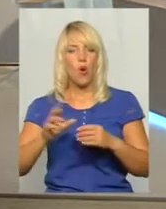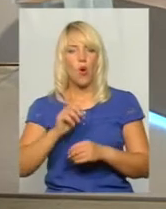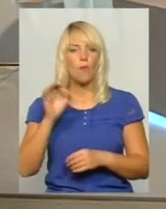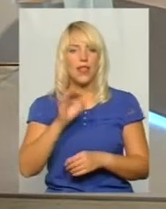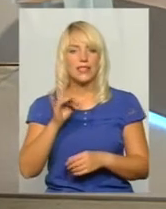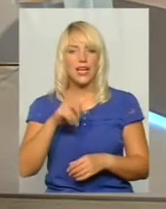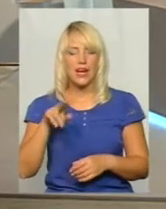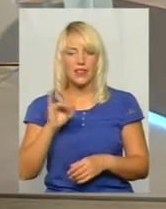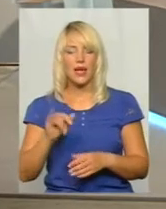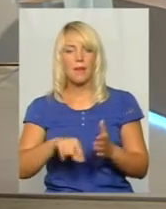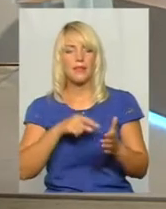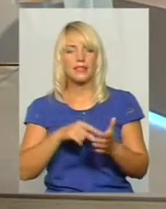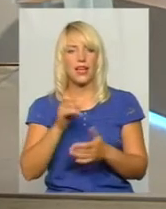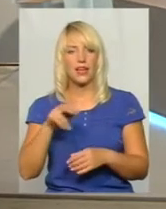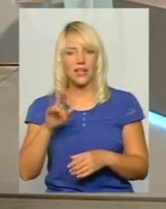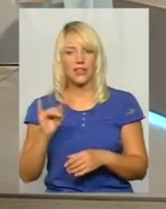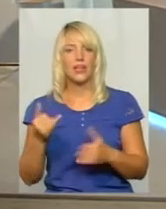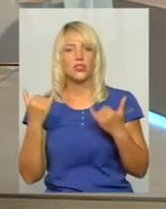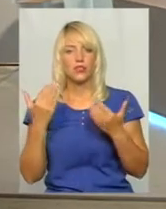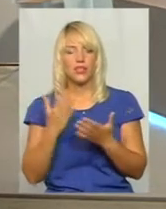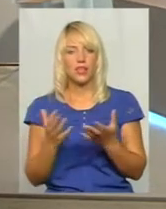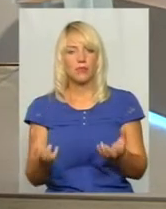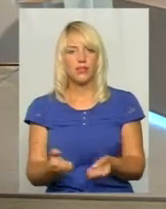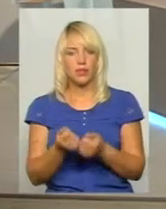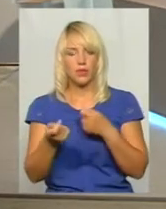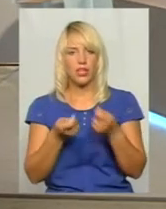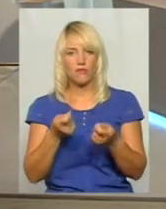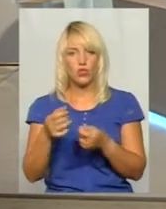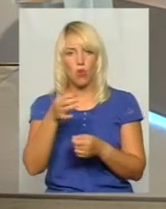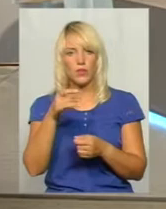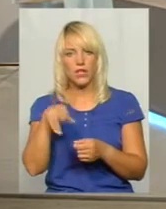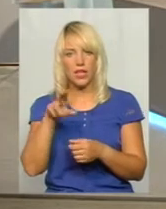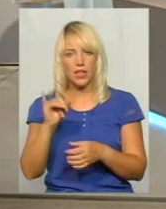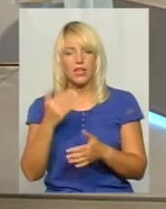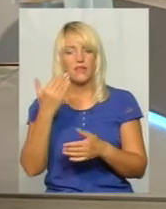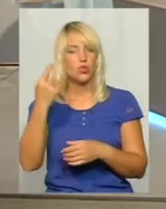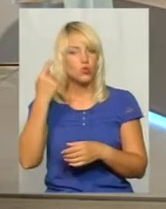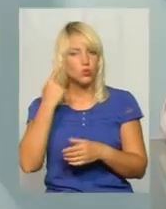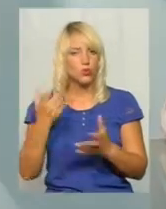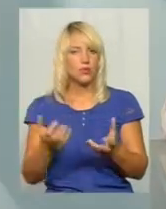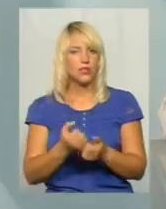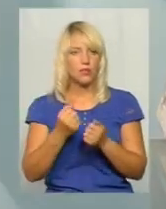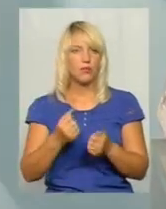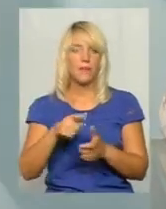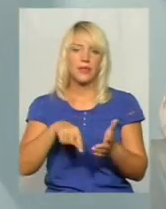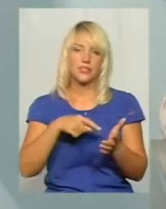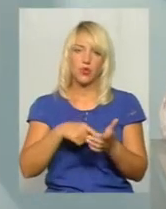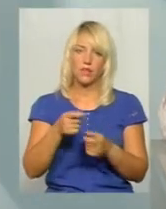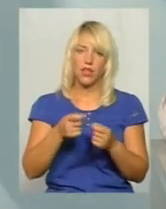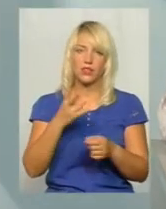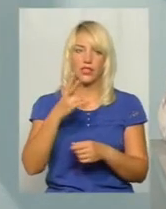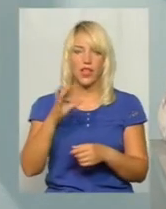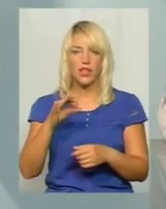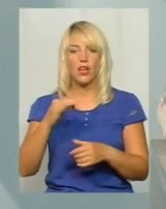ради і міської ради. Сьогодні є підтримка керівництва обласної ради, і ви чули, підтримка і міської влади. Але